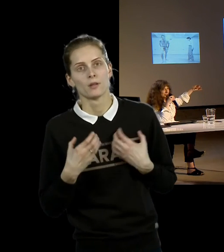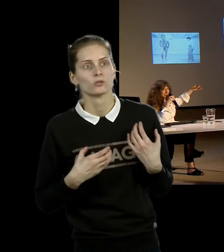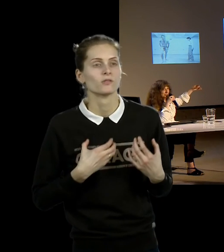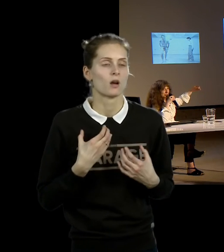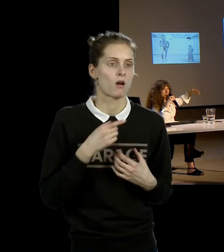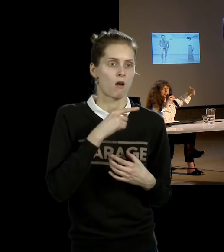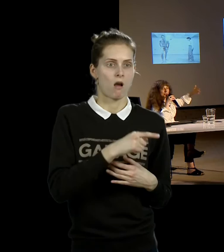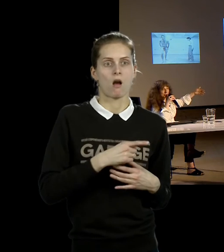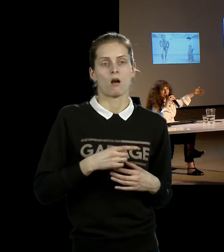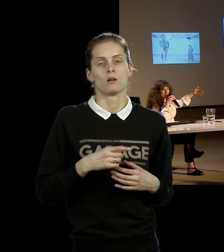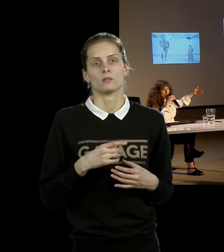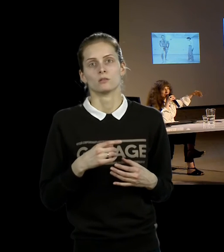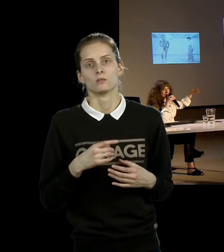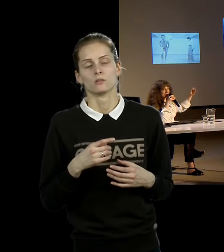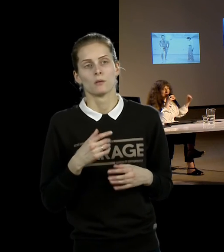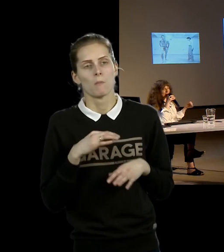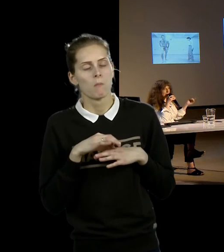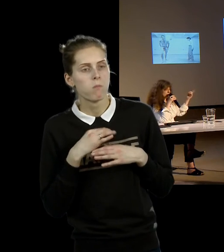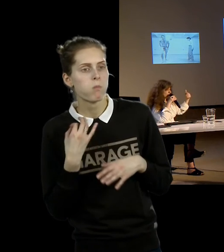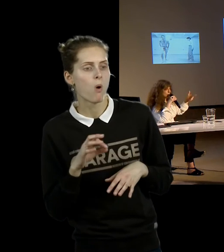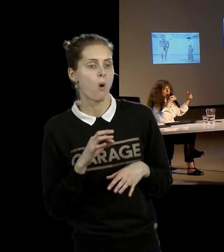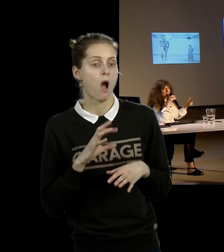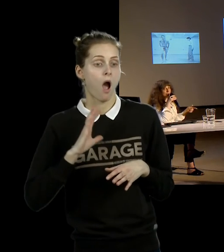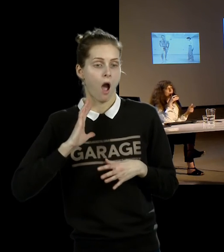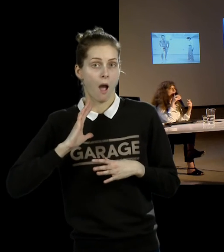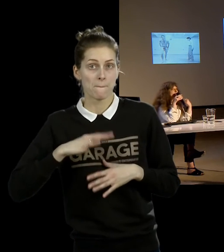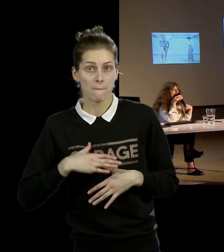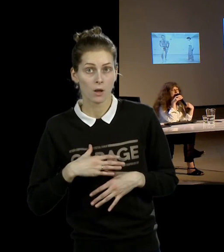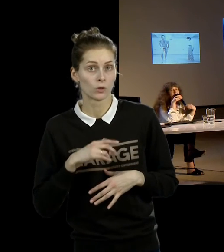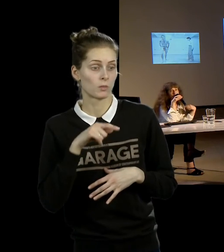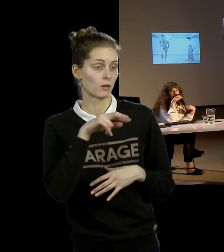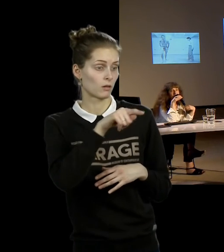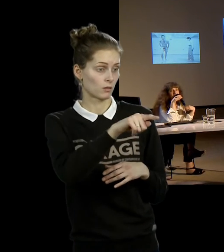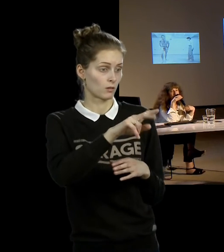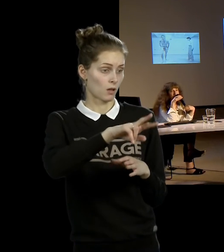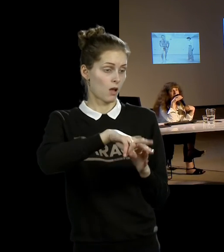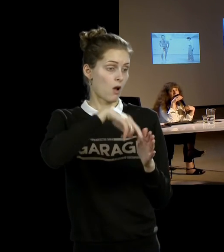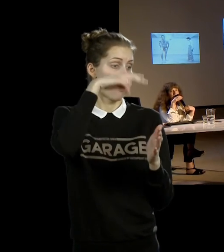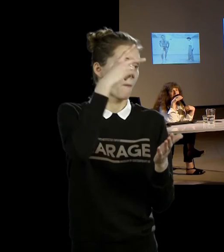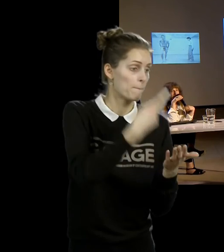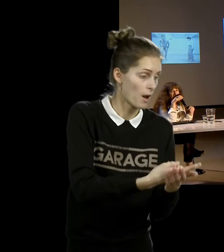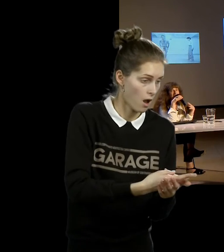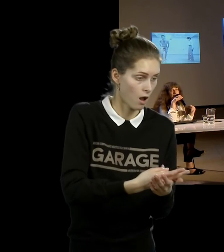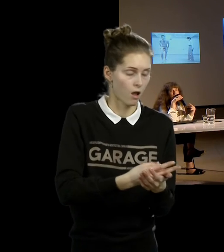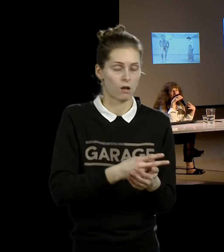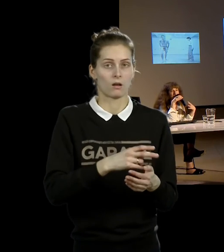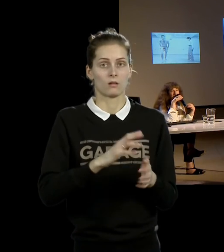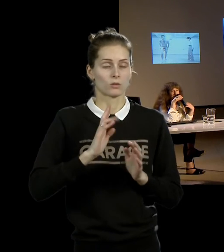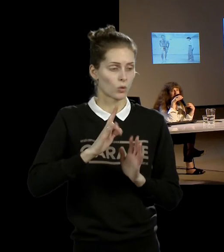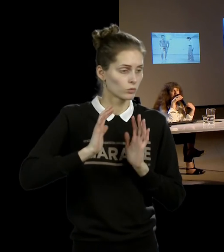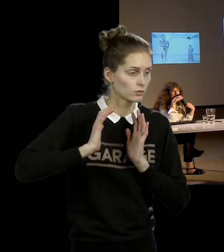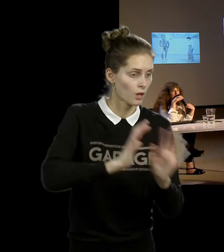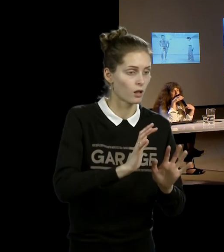жертвой, потому что ее сбивают с ног, и она по условию эту форманс, и она не знала, в какой момент это произойдет. Она знала, что это